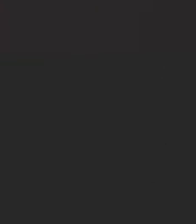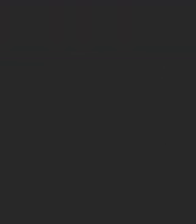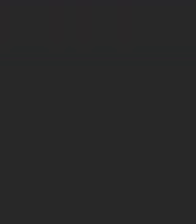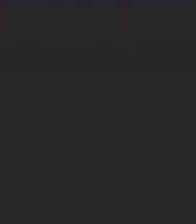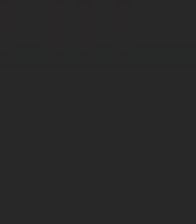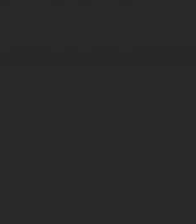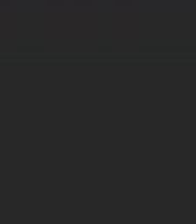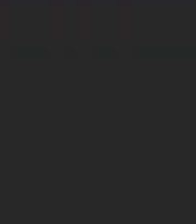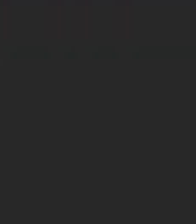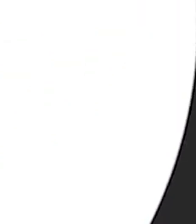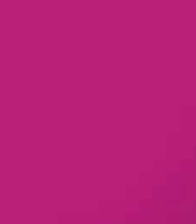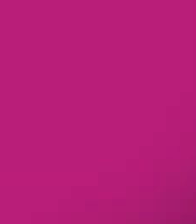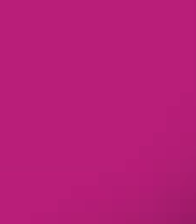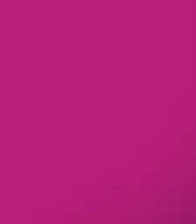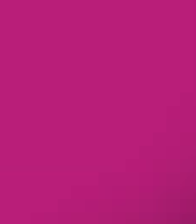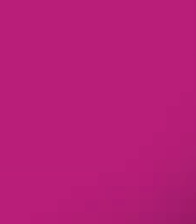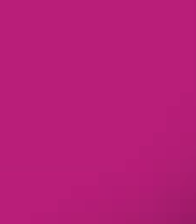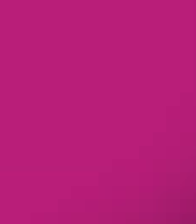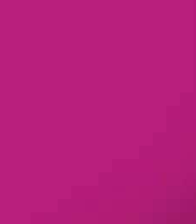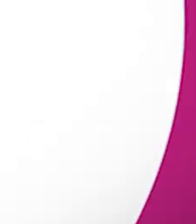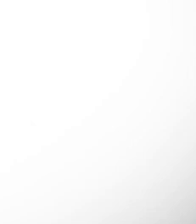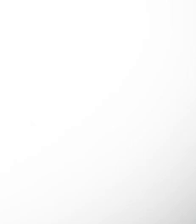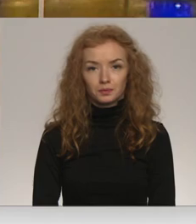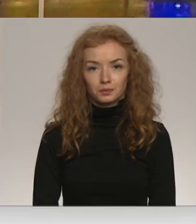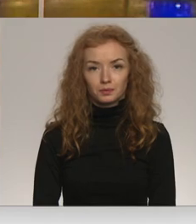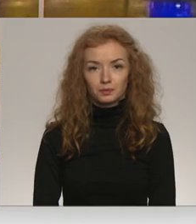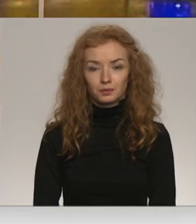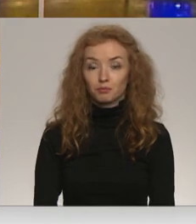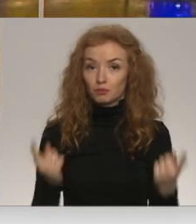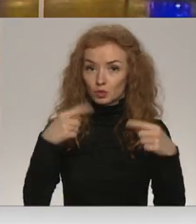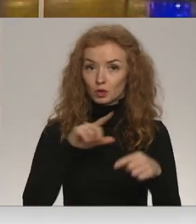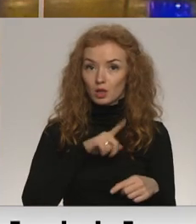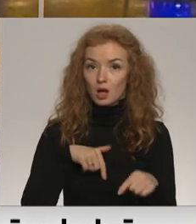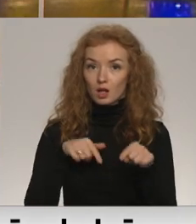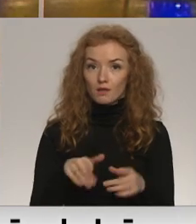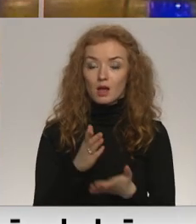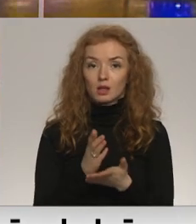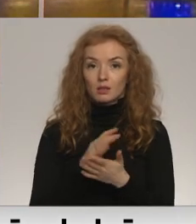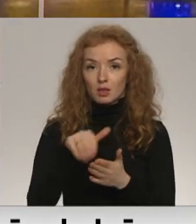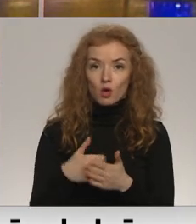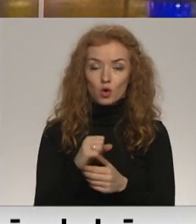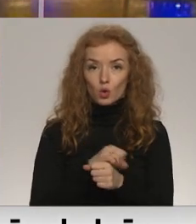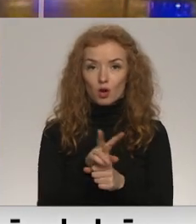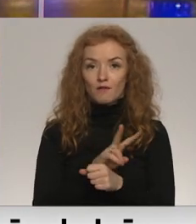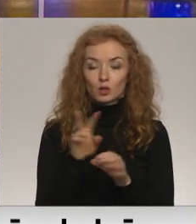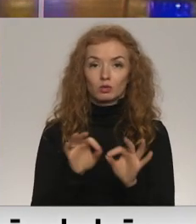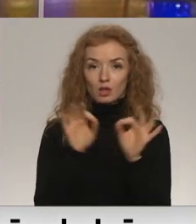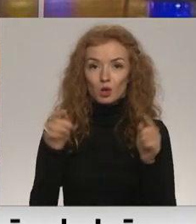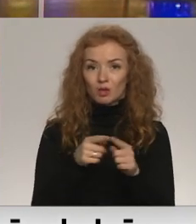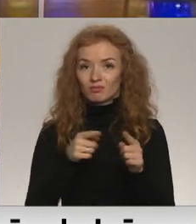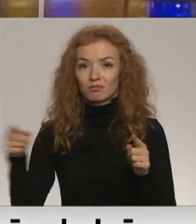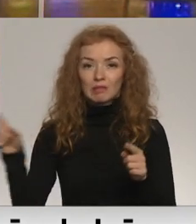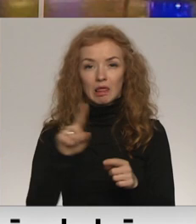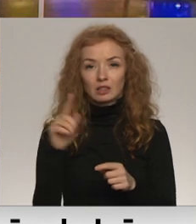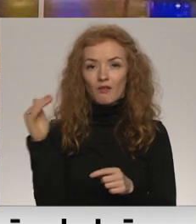Re! Viss ēters ir te! Pašlaik Latvijā esam jauna covid viļņa sākumā, kas varētu ilgt vismaz līdz